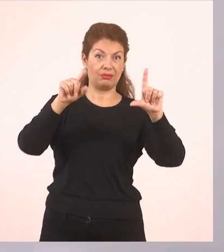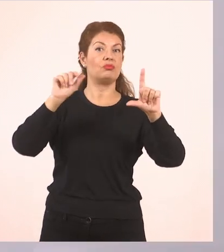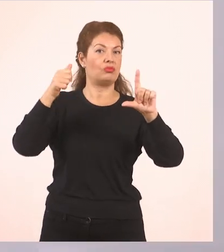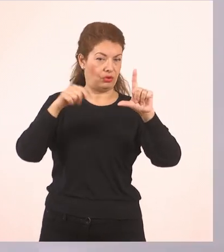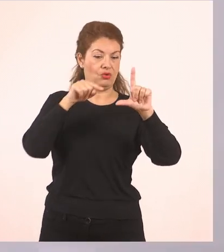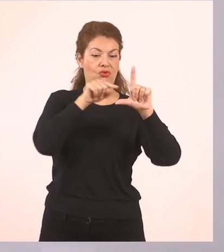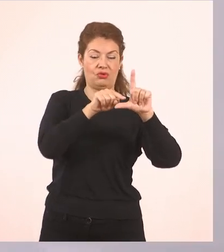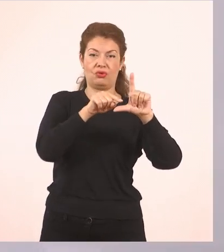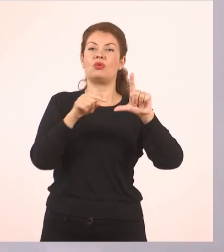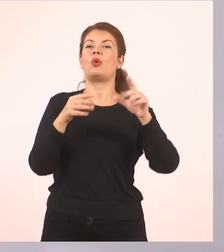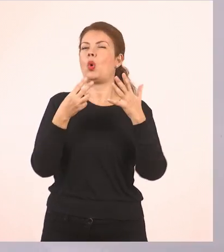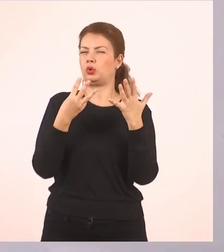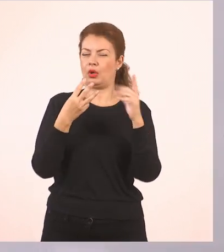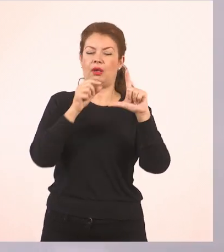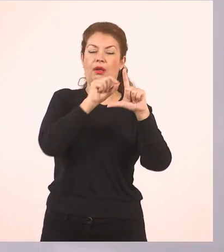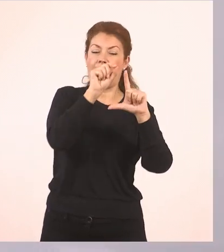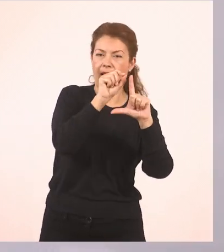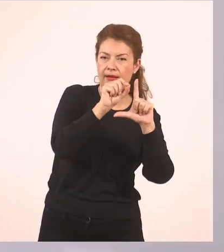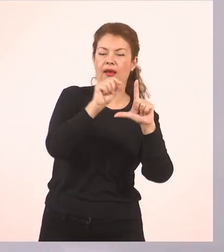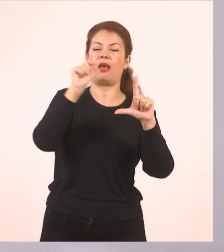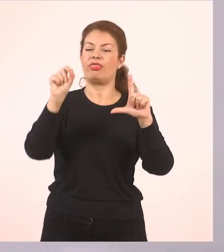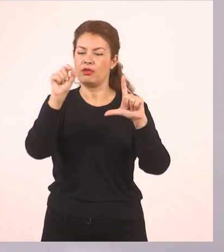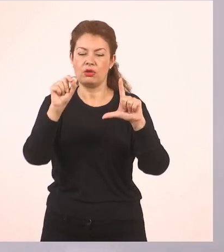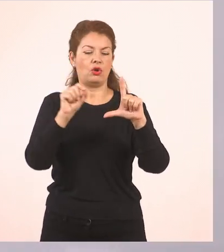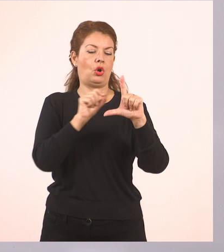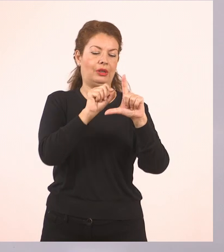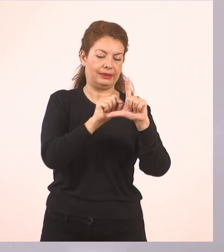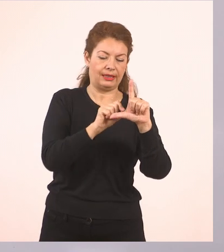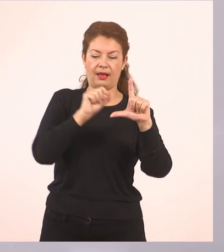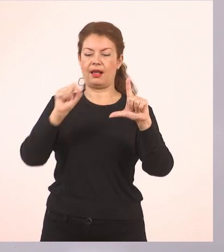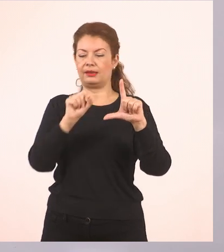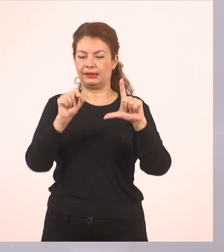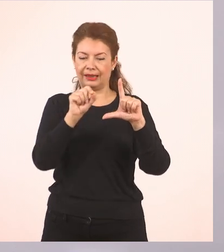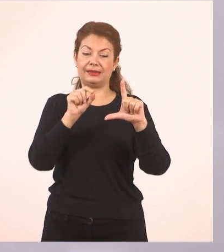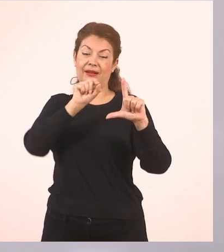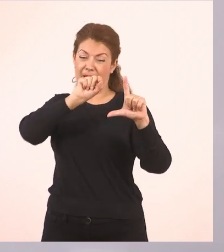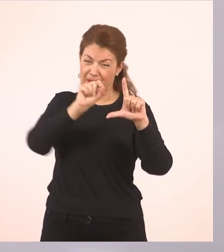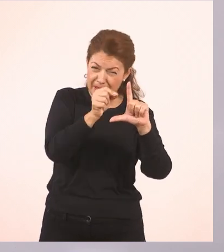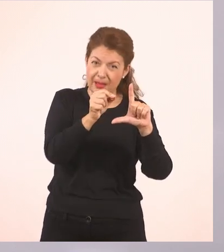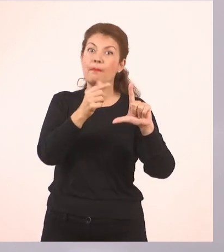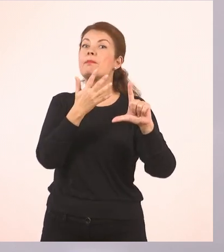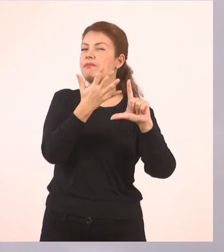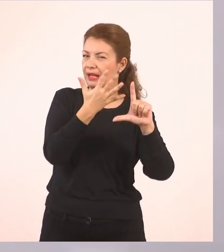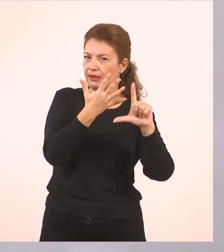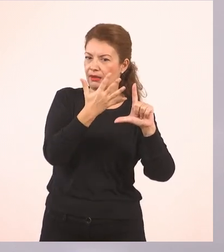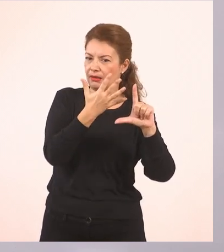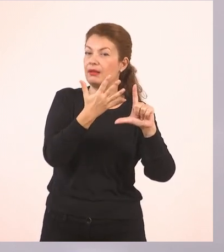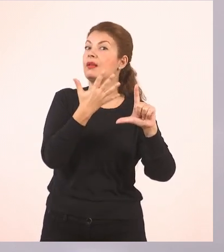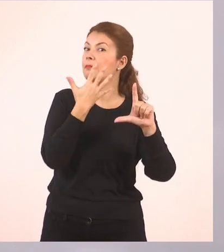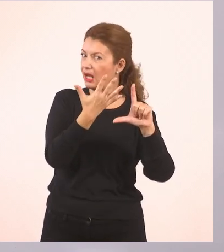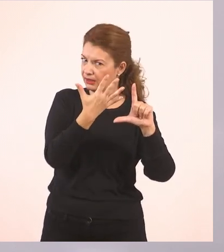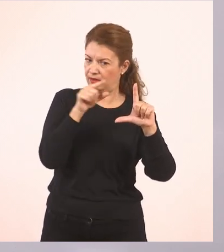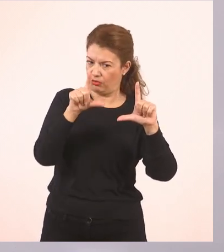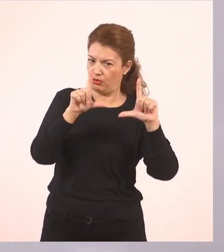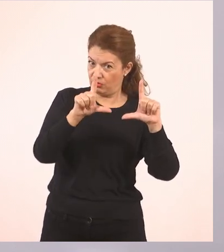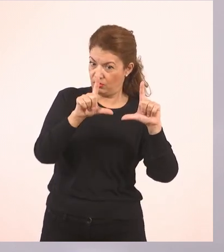8. 1, 2, 3, 4, 5. Όλοι μου οι παλάμοι